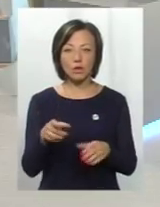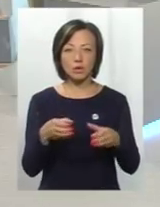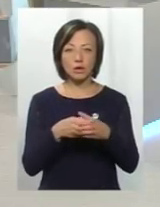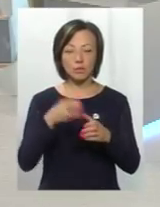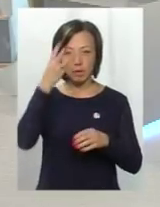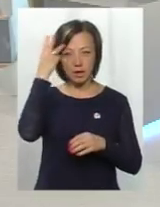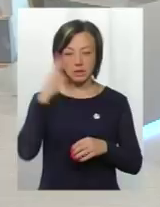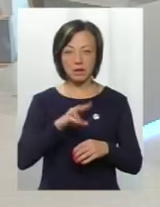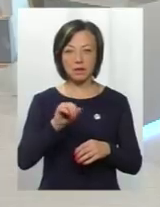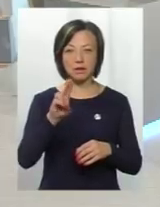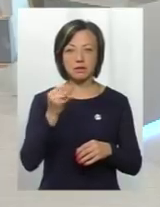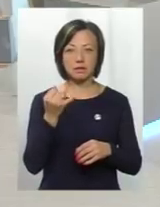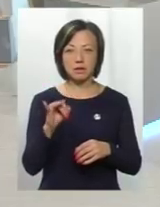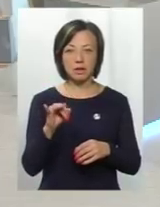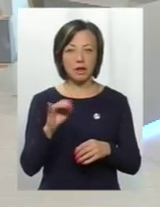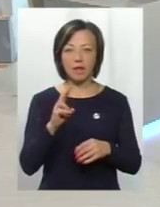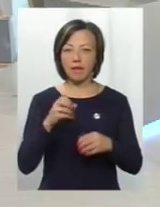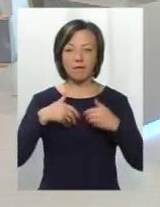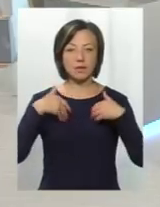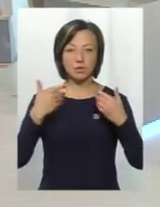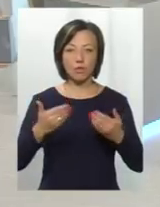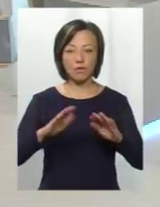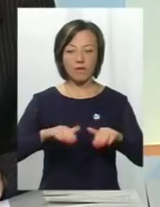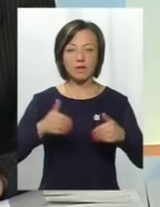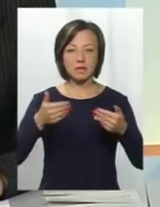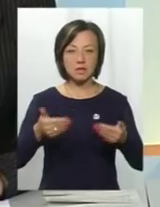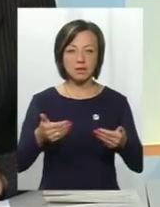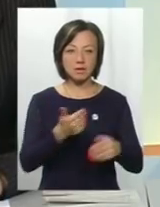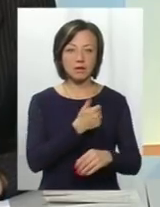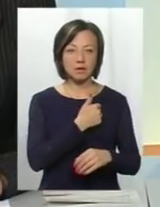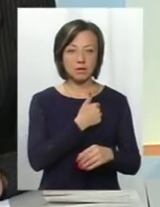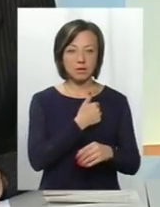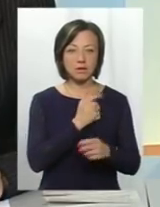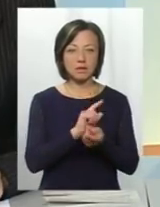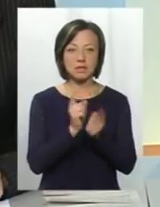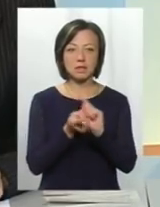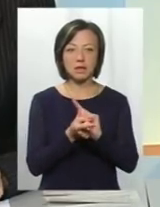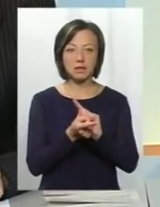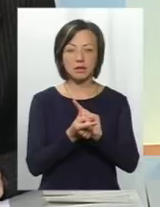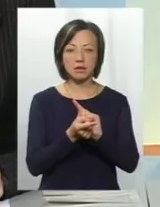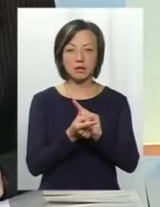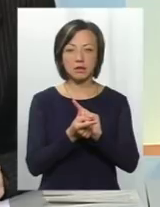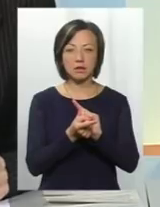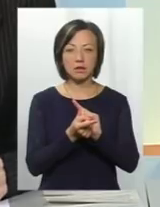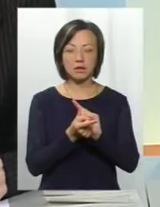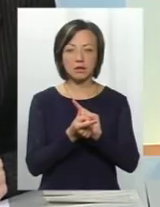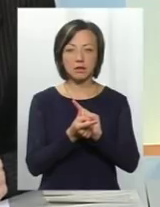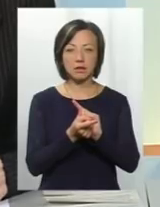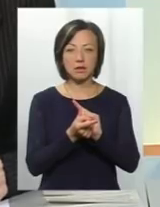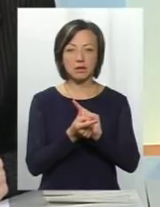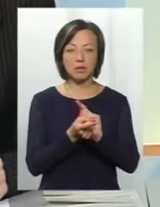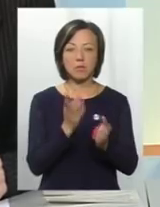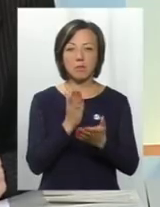Хмельницького ліцею не висловлював ініціативи стати ліцеєм і